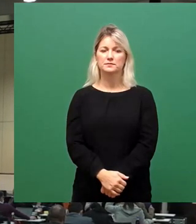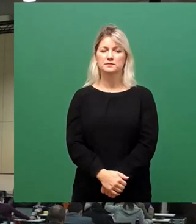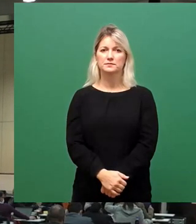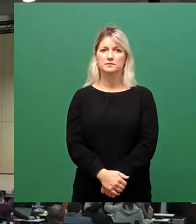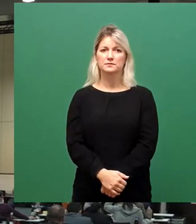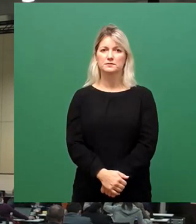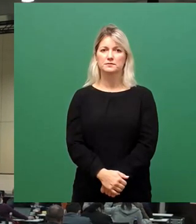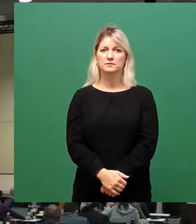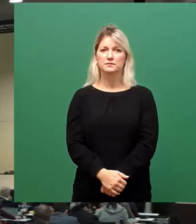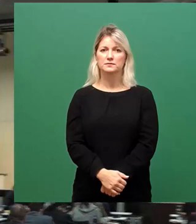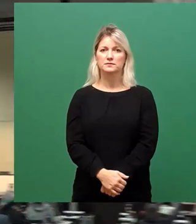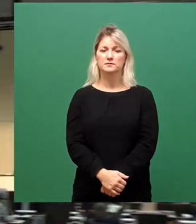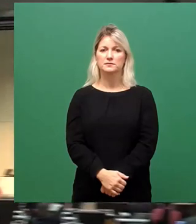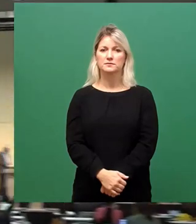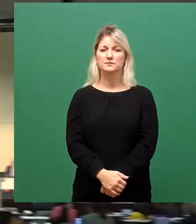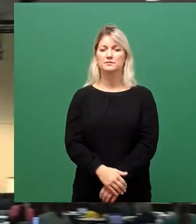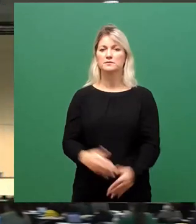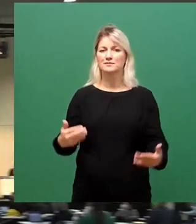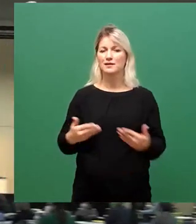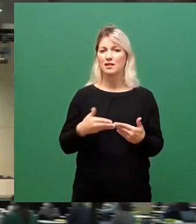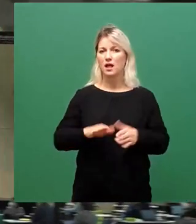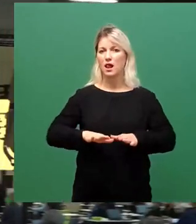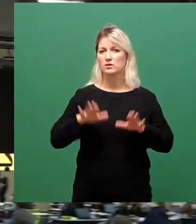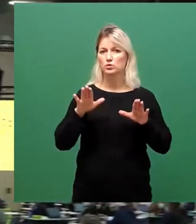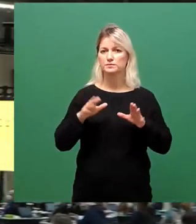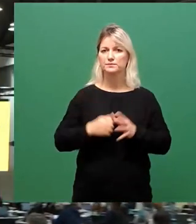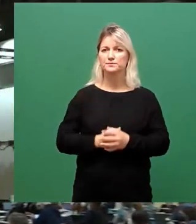Und Stimmenthaltung? Nein.